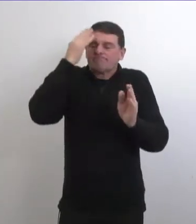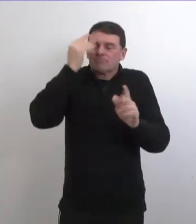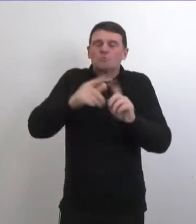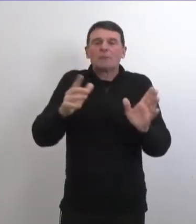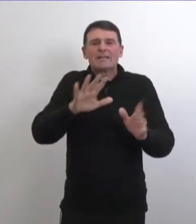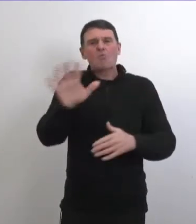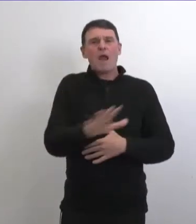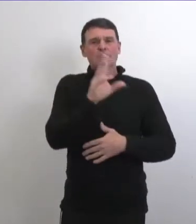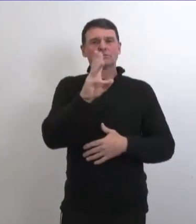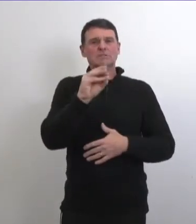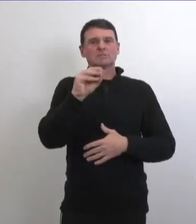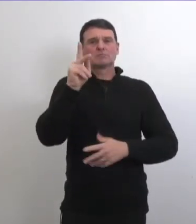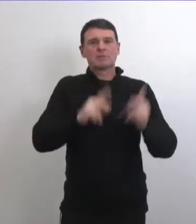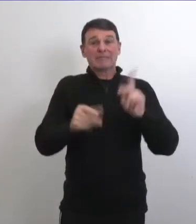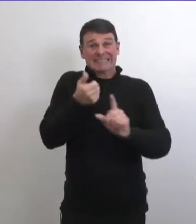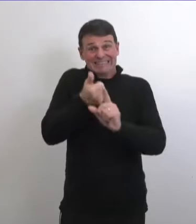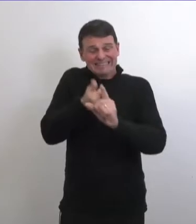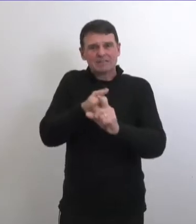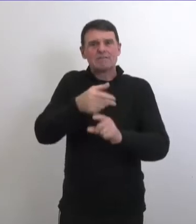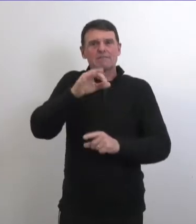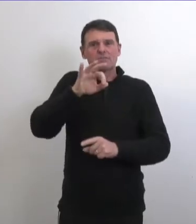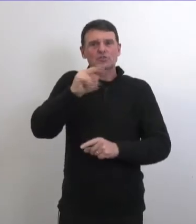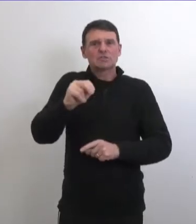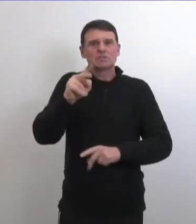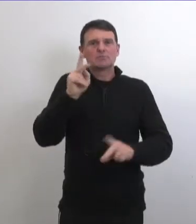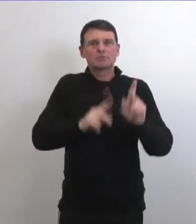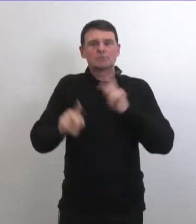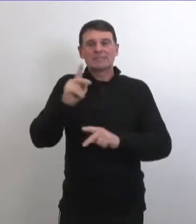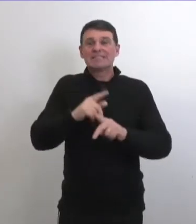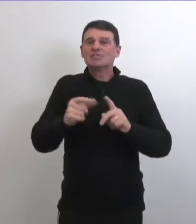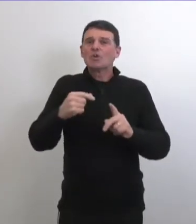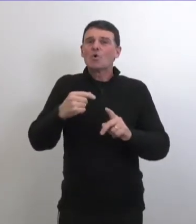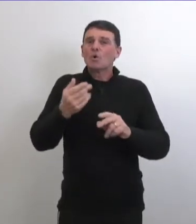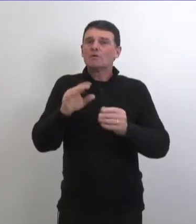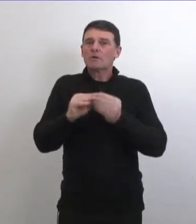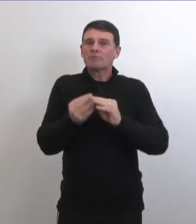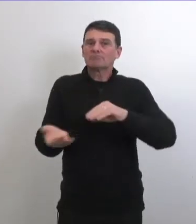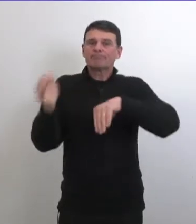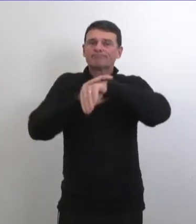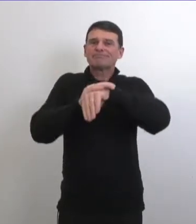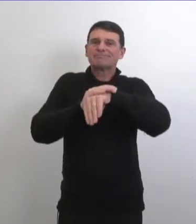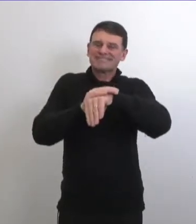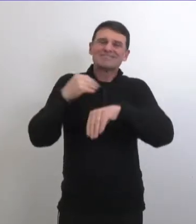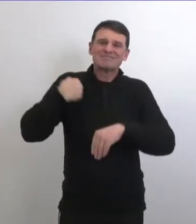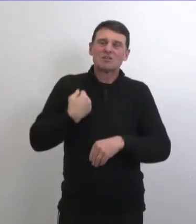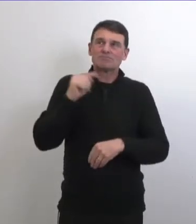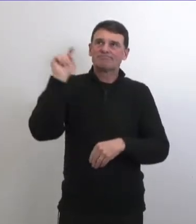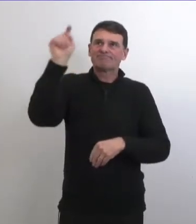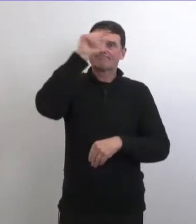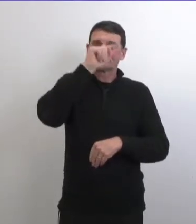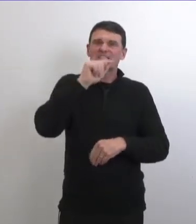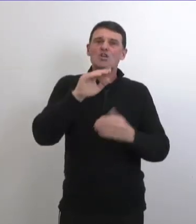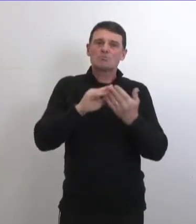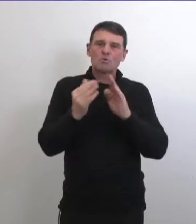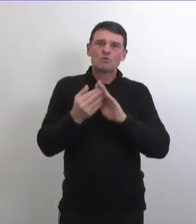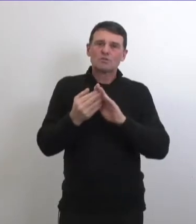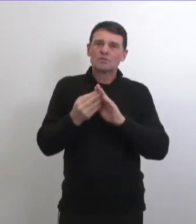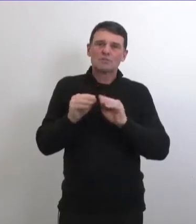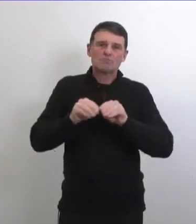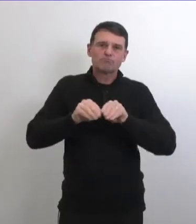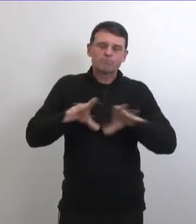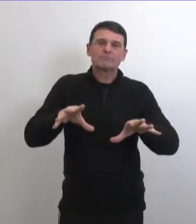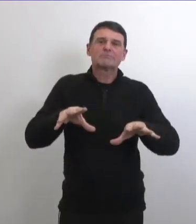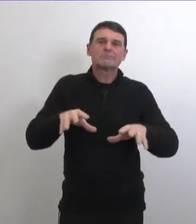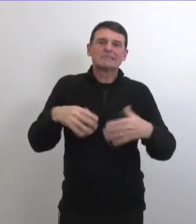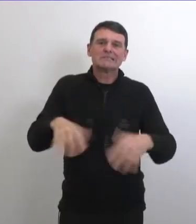'ai dans la tête je'excuse si c'est pas le chiffre exact mais donc 60 personnes qui étaient dans ces premières nations donc une partie de ce 300